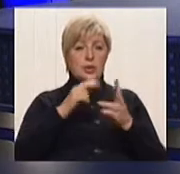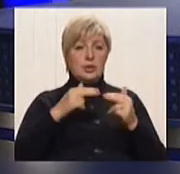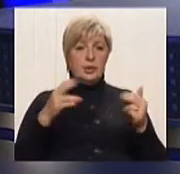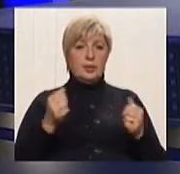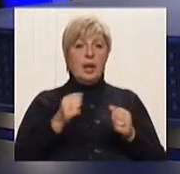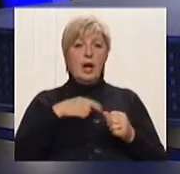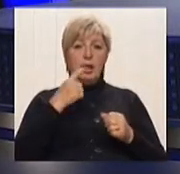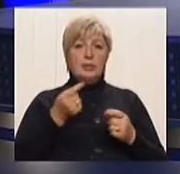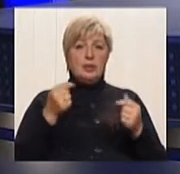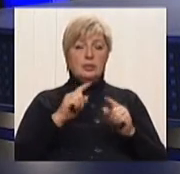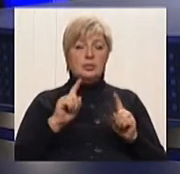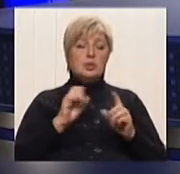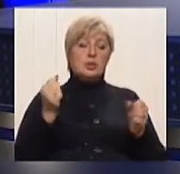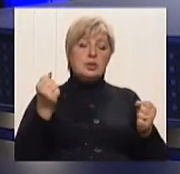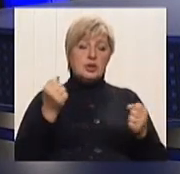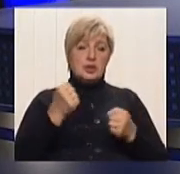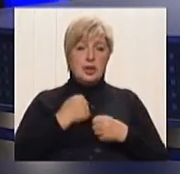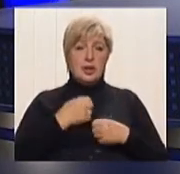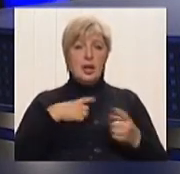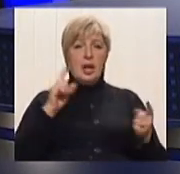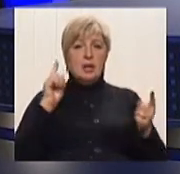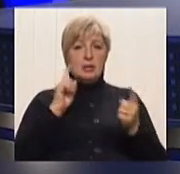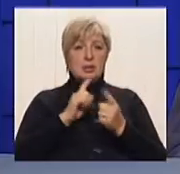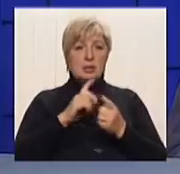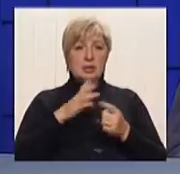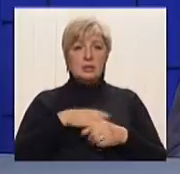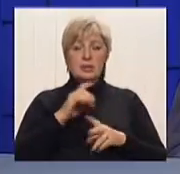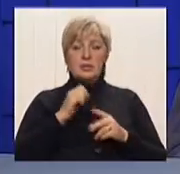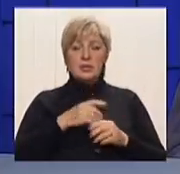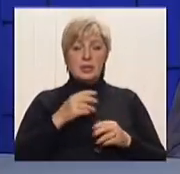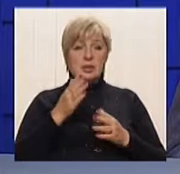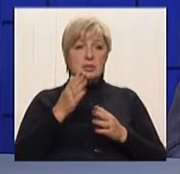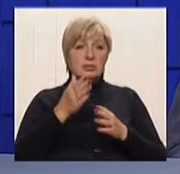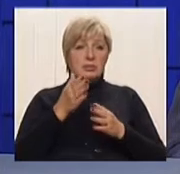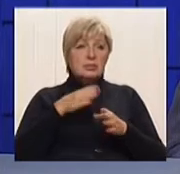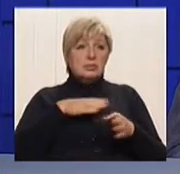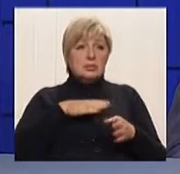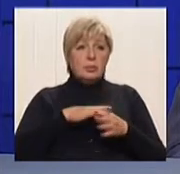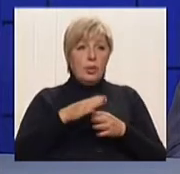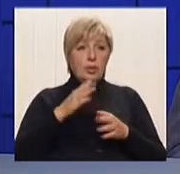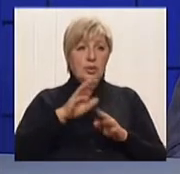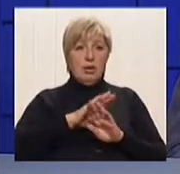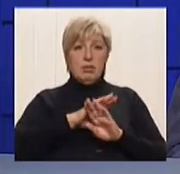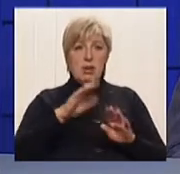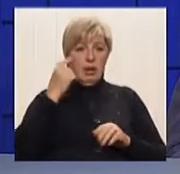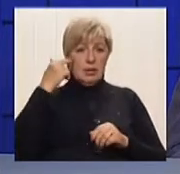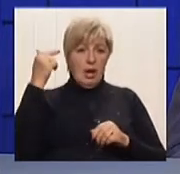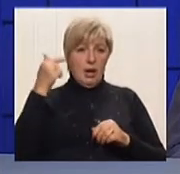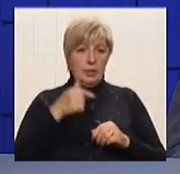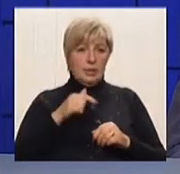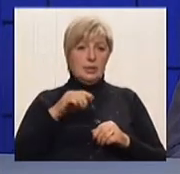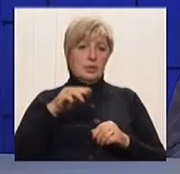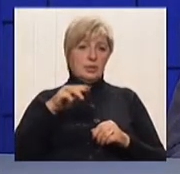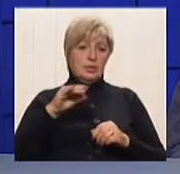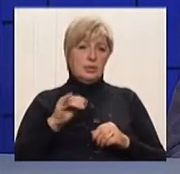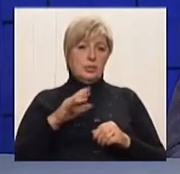к сожалению, ми спілкуємося практично з повальною правовою безграмотністю. Як би це депрескорбно було так говорити, ну, по крайній мере,